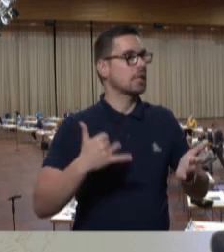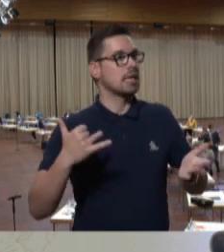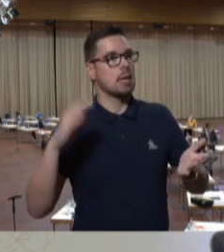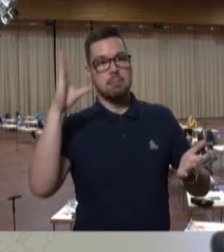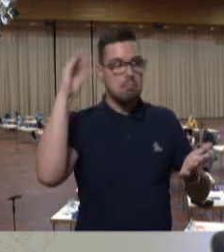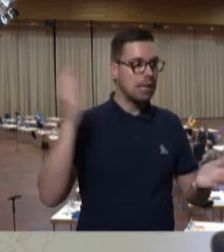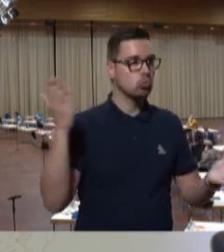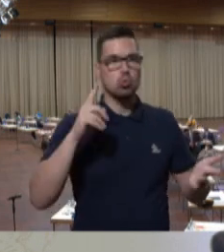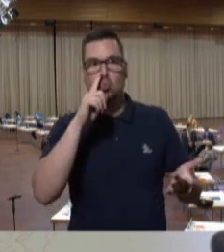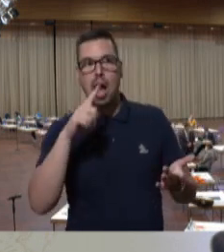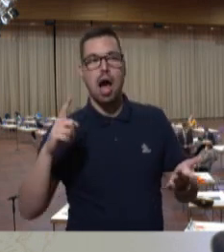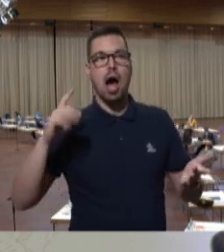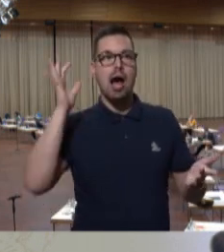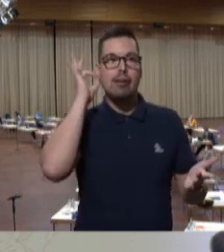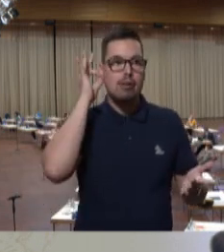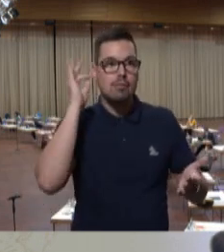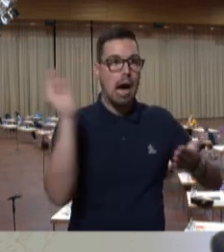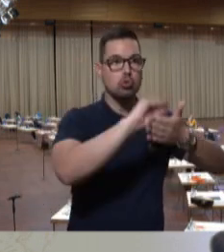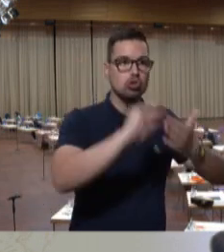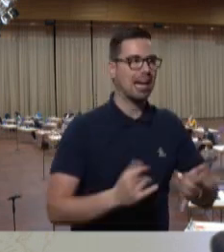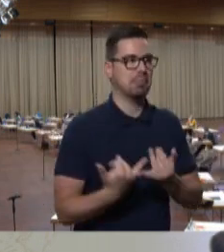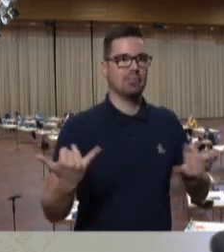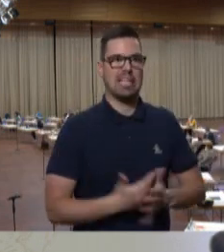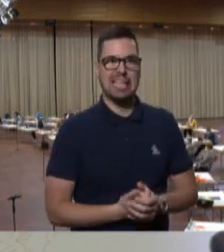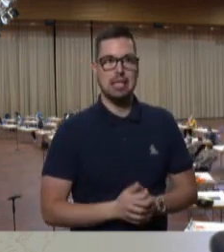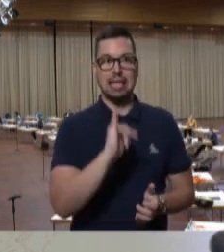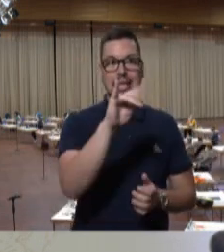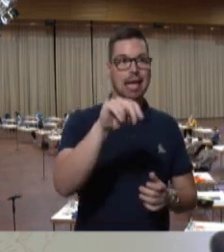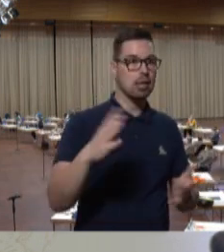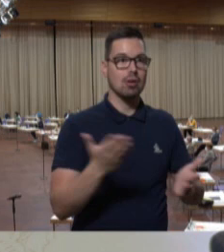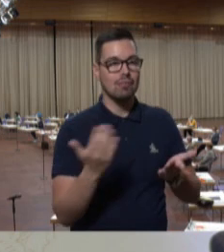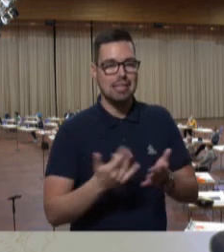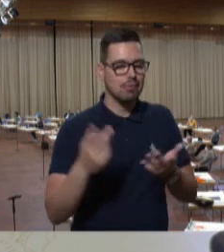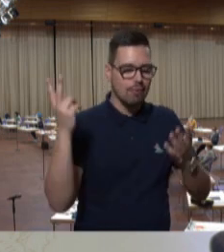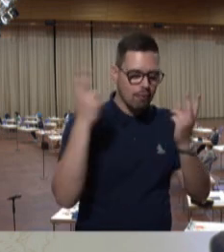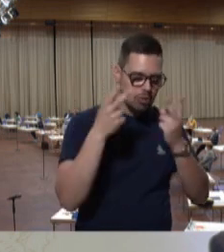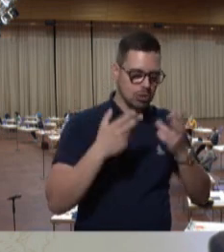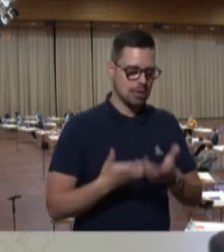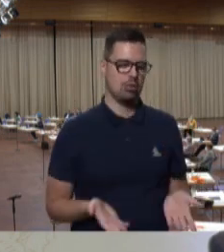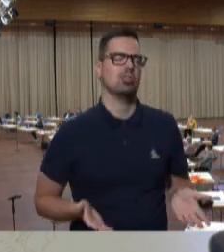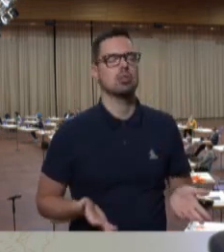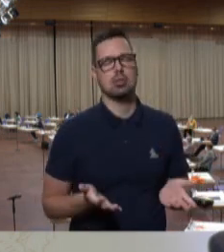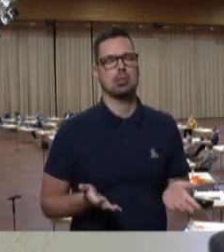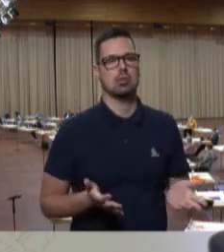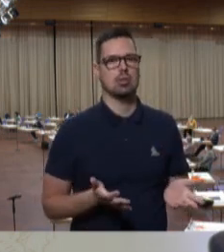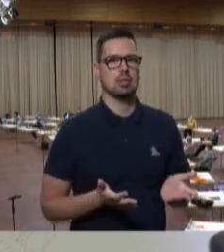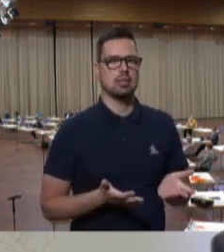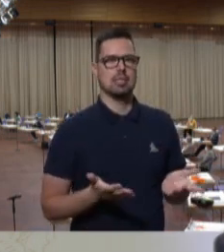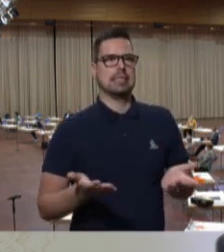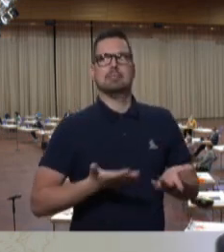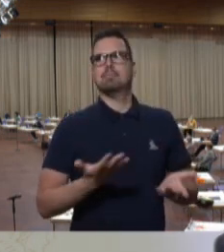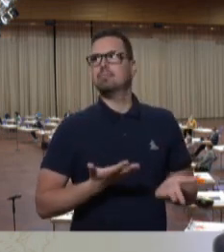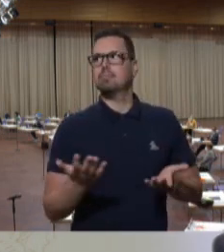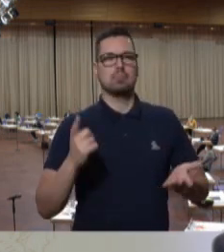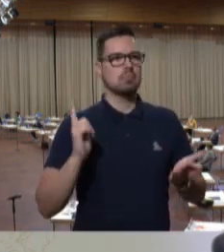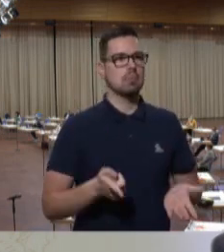Maskulin geben. Also da besteht auch bei Ihnen offensichtlich noch Abstimmungsbedarf. Und auch die Beidnennung, wie bei